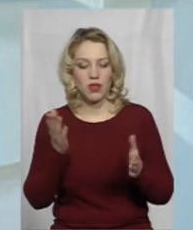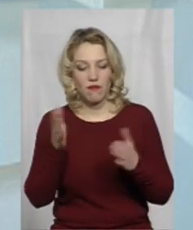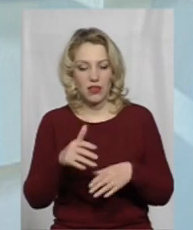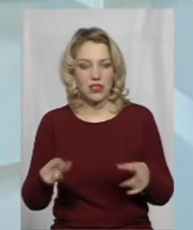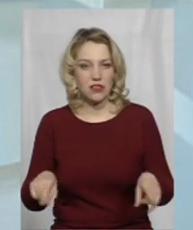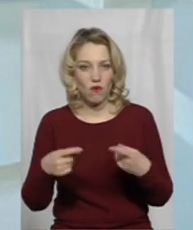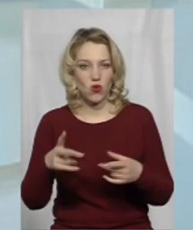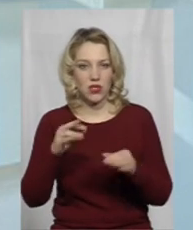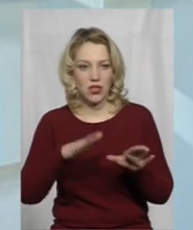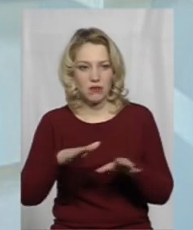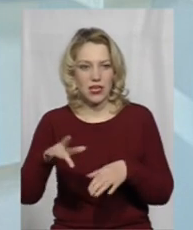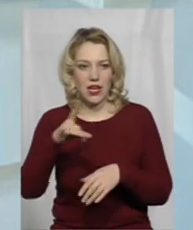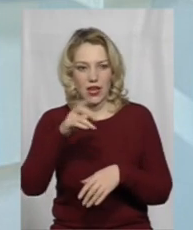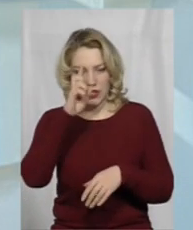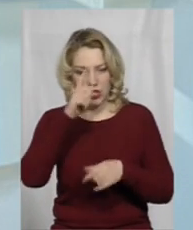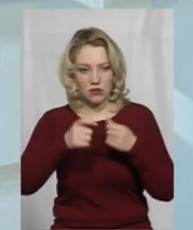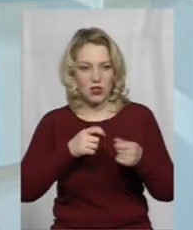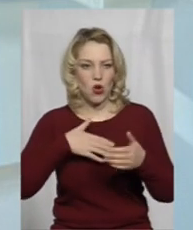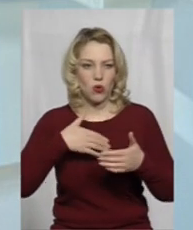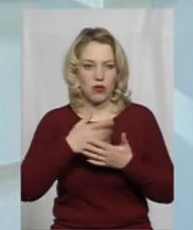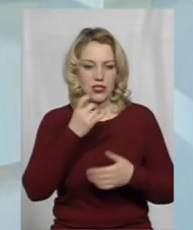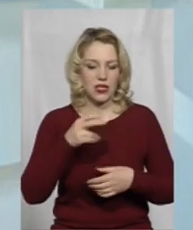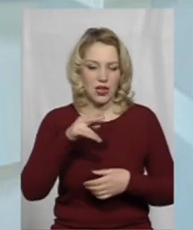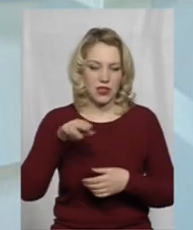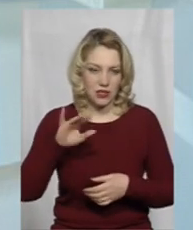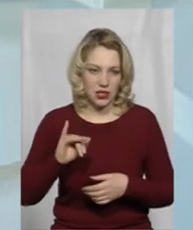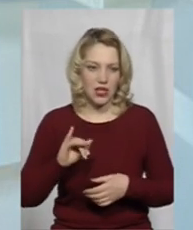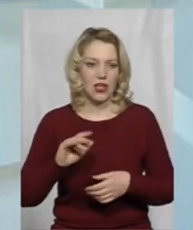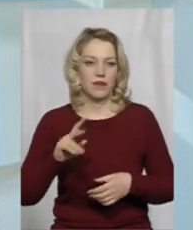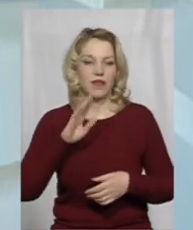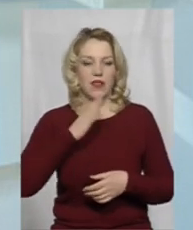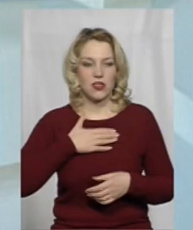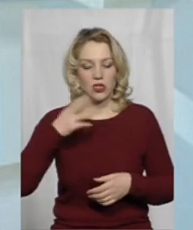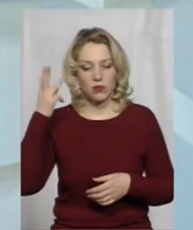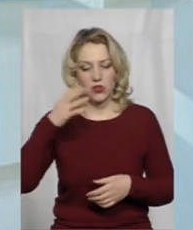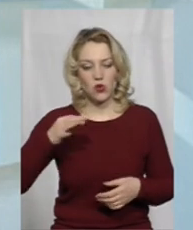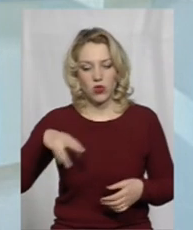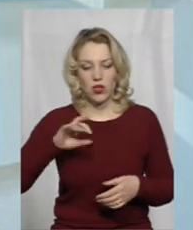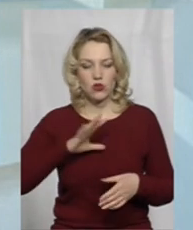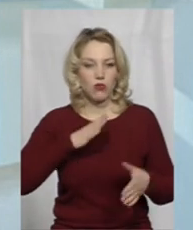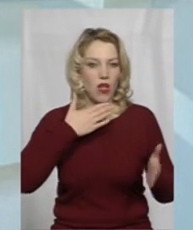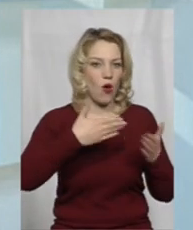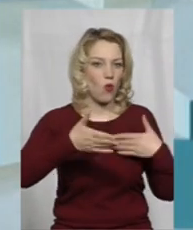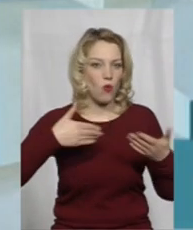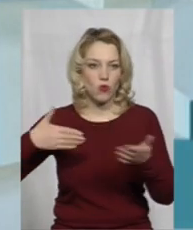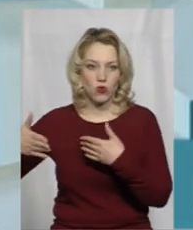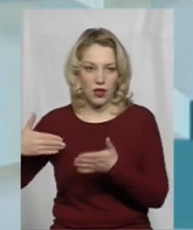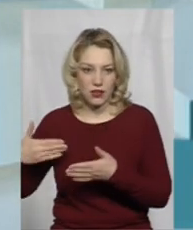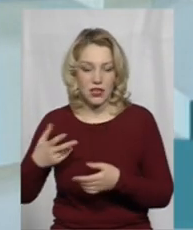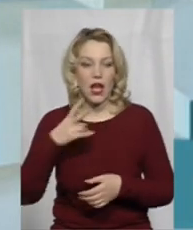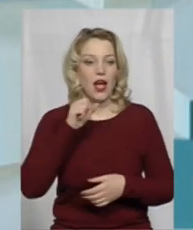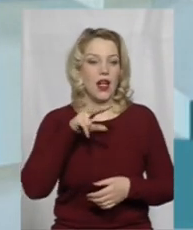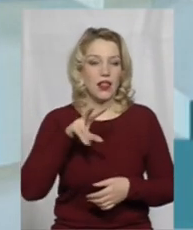місцях при Рейдиш-адміністрації громадські ради, аналогічні наші Хмельницької ОДА, щоб ми мали комунікацію. На жаль,